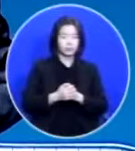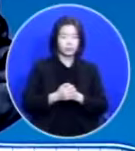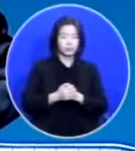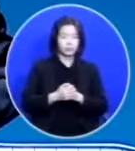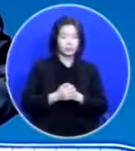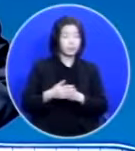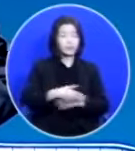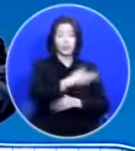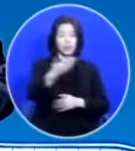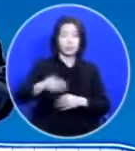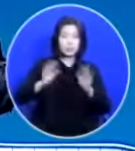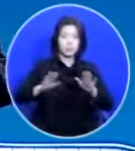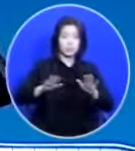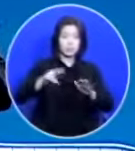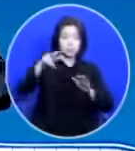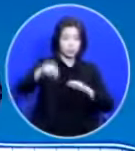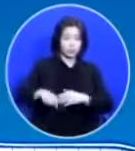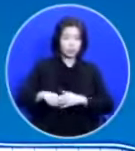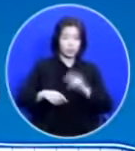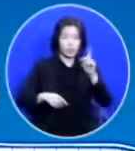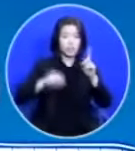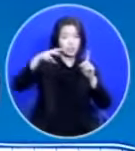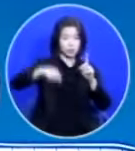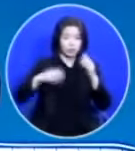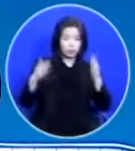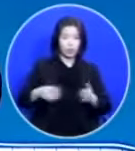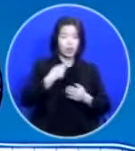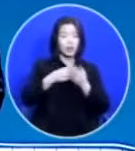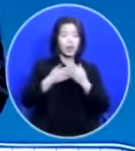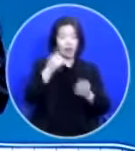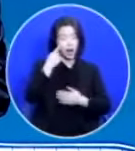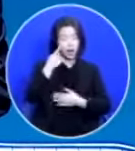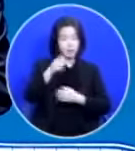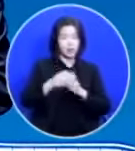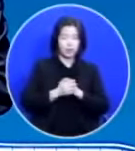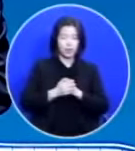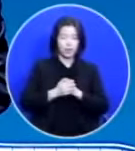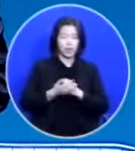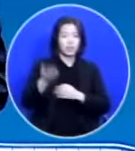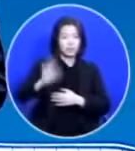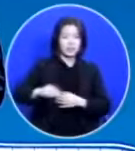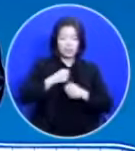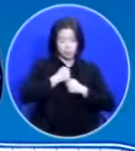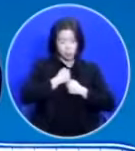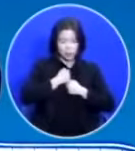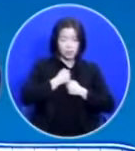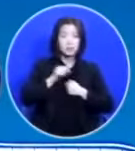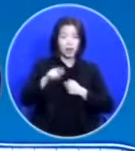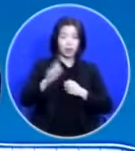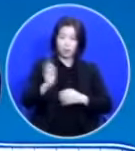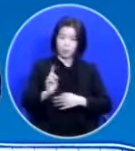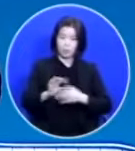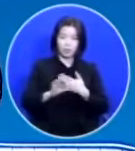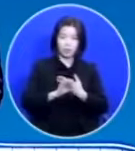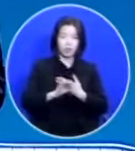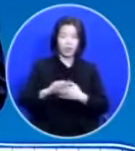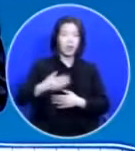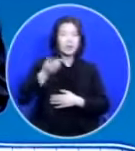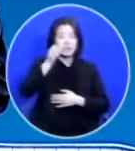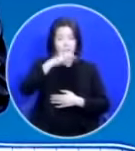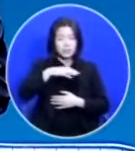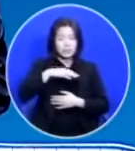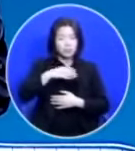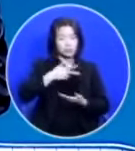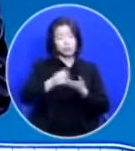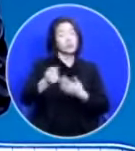여러분이 이번 주간에 한번 정말 체험해 보세요 그런데 조심할 것은 여러분이 그냥 주님 그럼